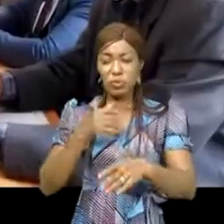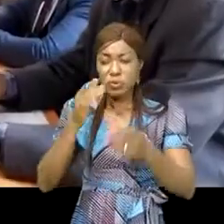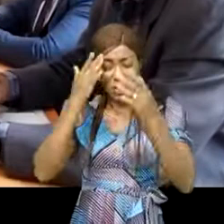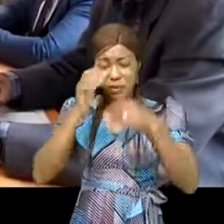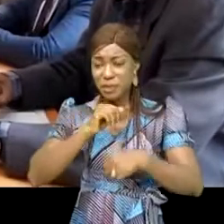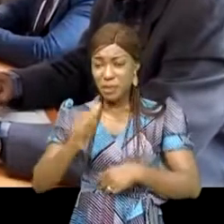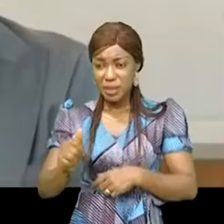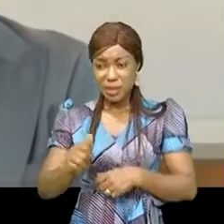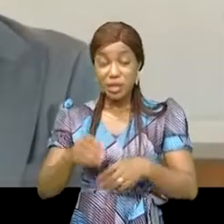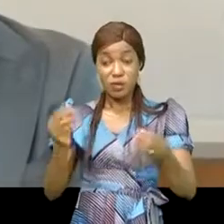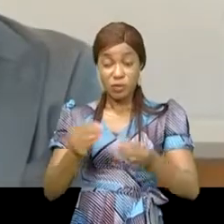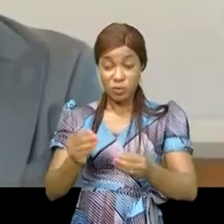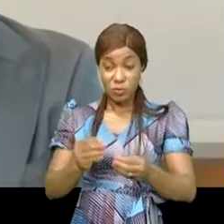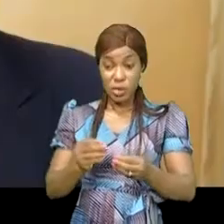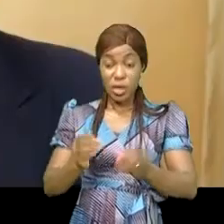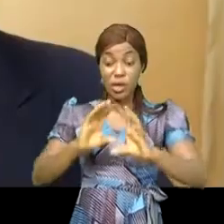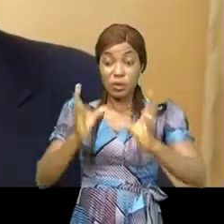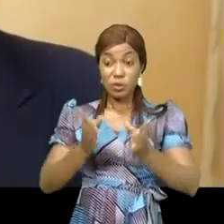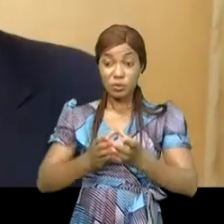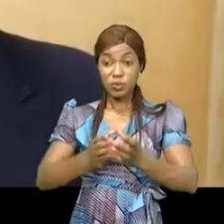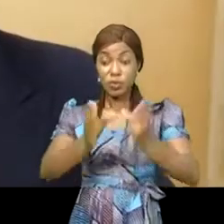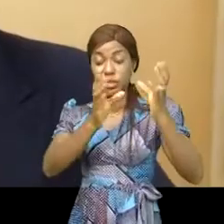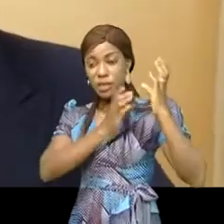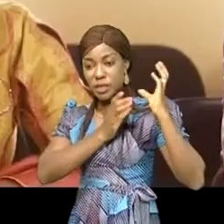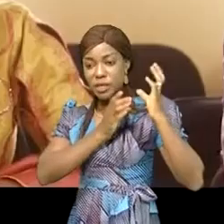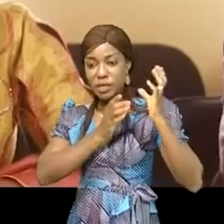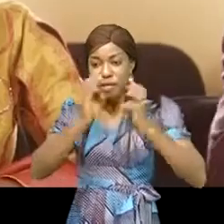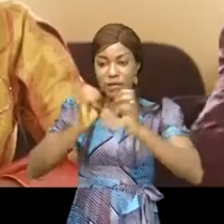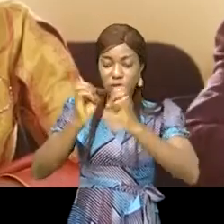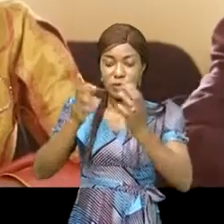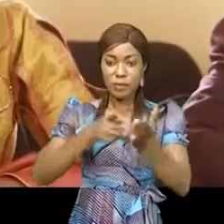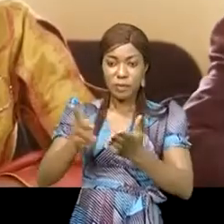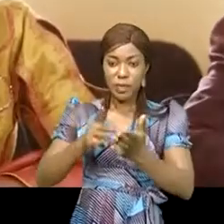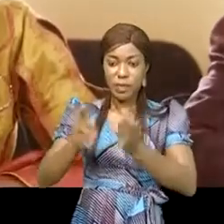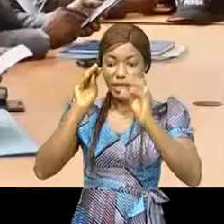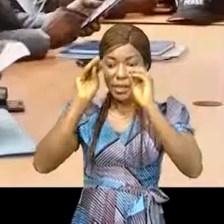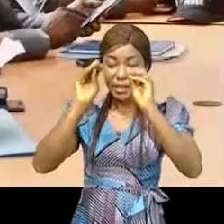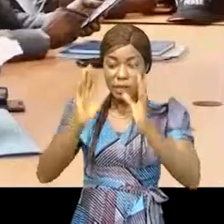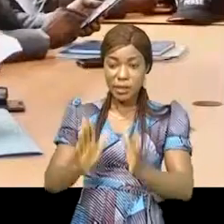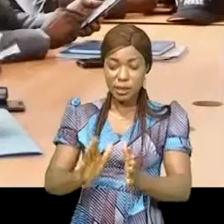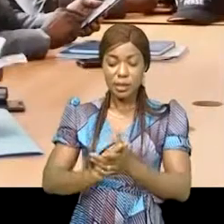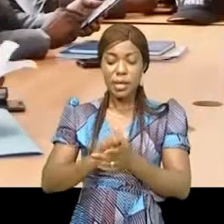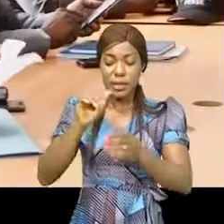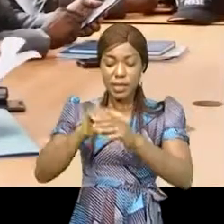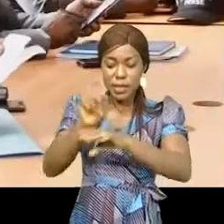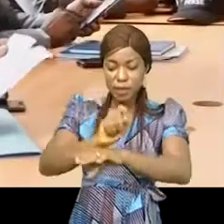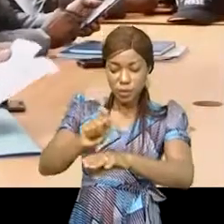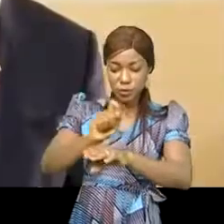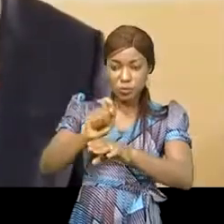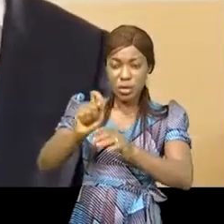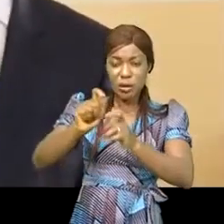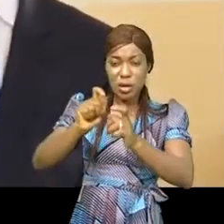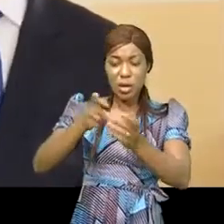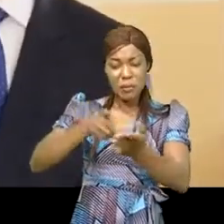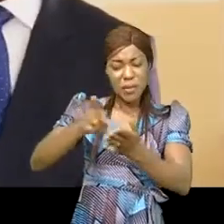la commission chargée d'évaluer les opérations de la paie des enseignants dans le territoire à accès difficile en République démocratique du Congo.